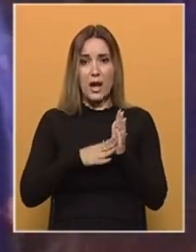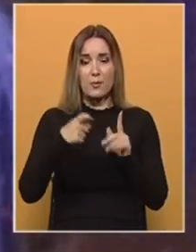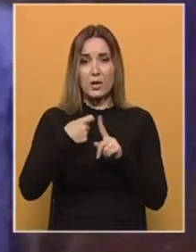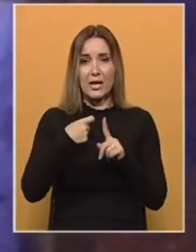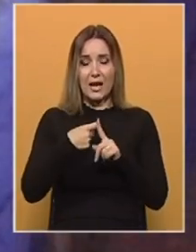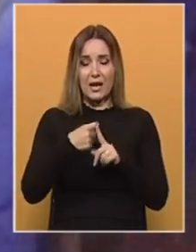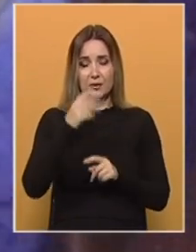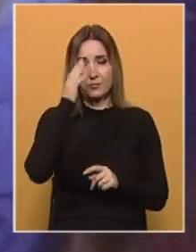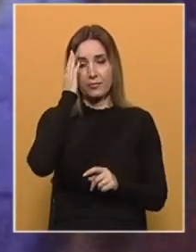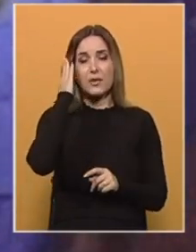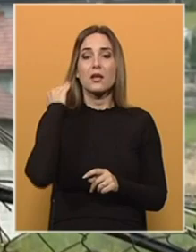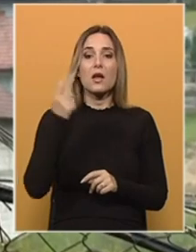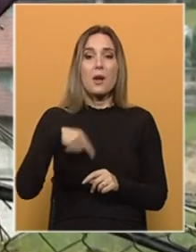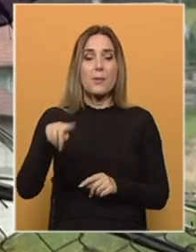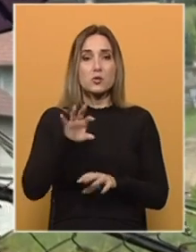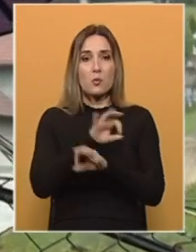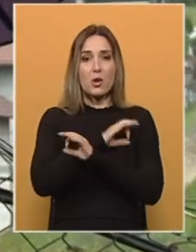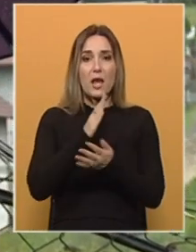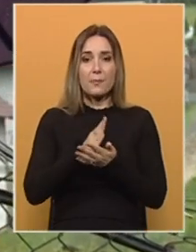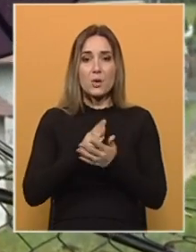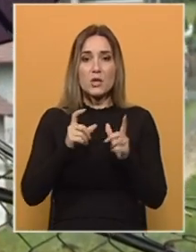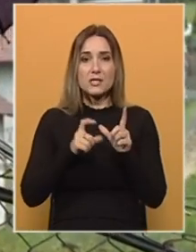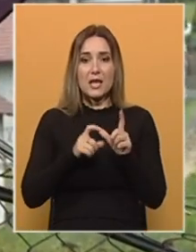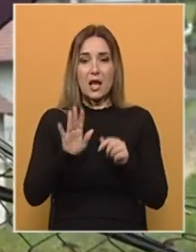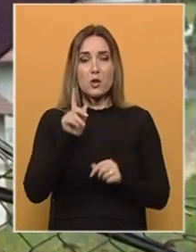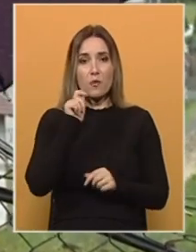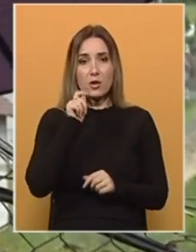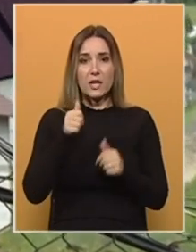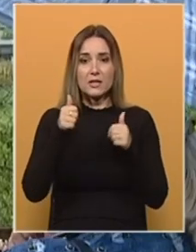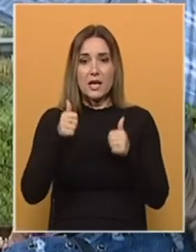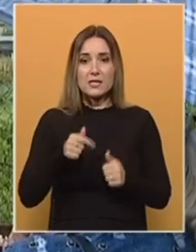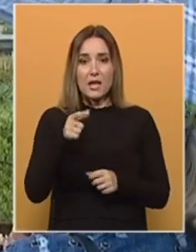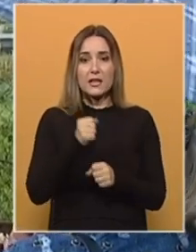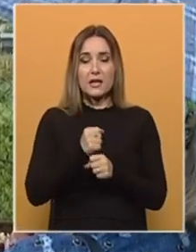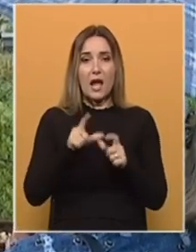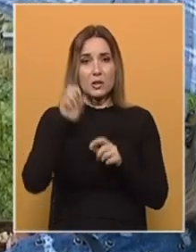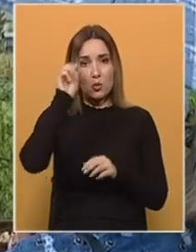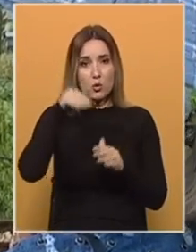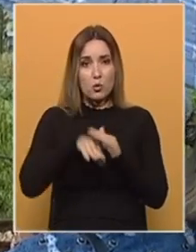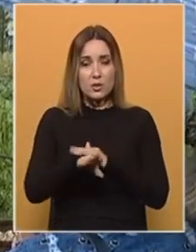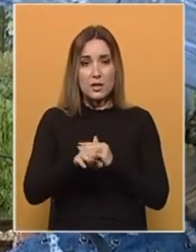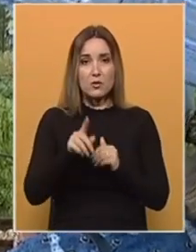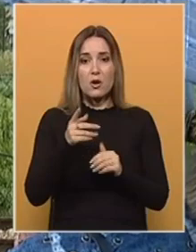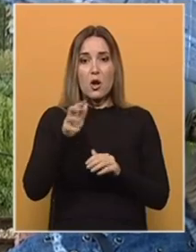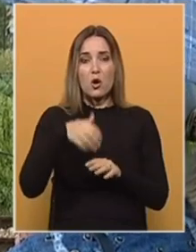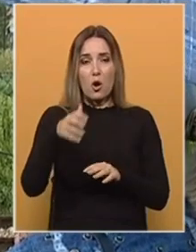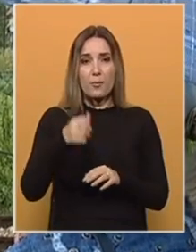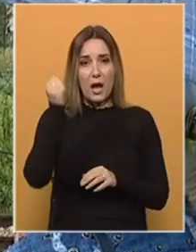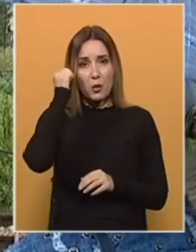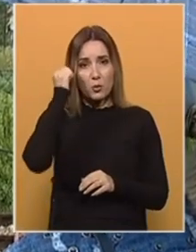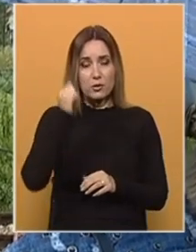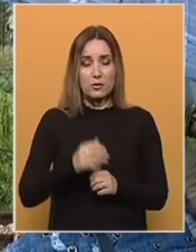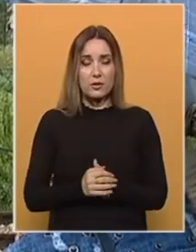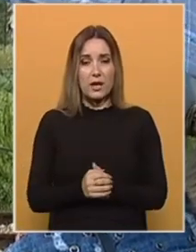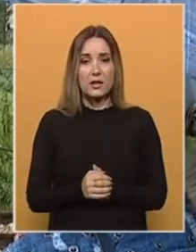u jami Dobrnja, Jug. Među poginulima bio je i Senadov otaca. Danas Senad radi u rudniku u kojem se navodi kopa ugalj primitivnim